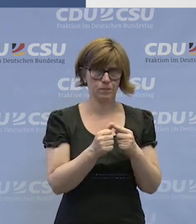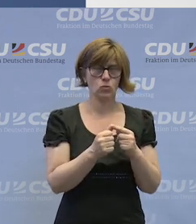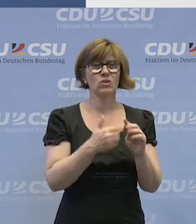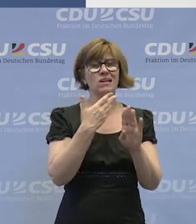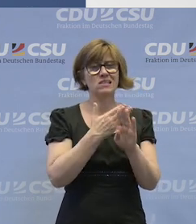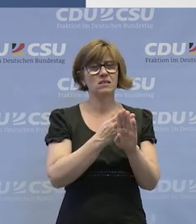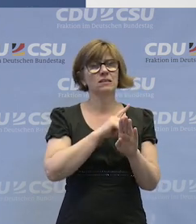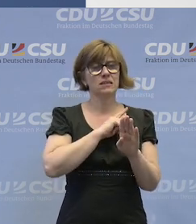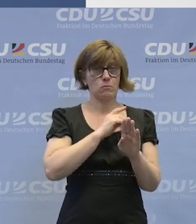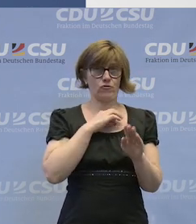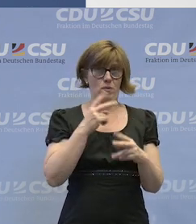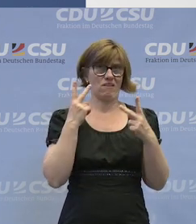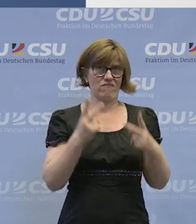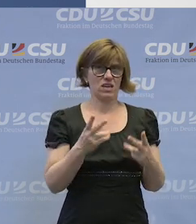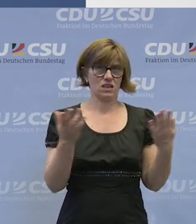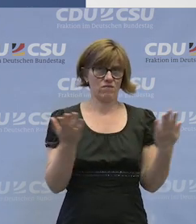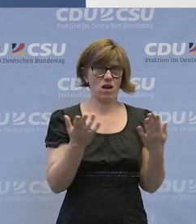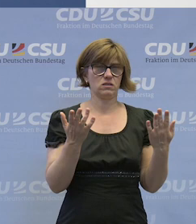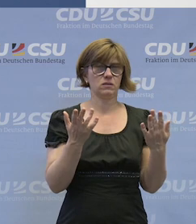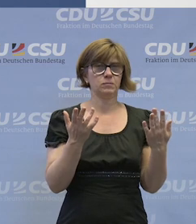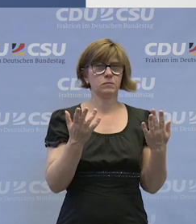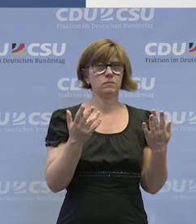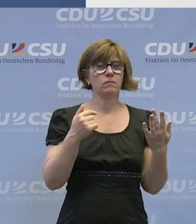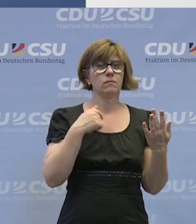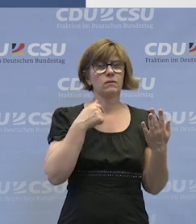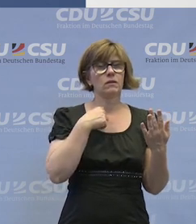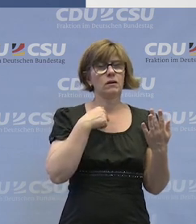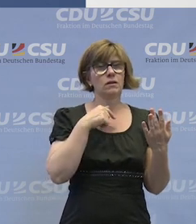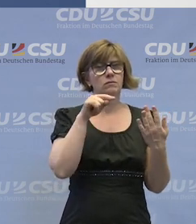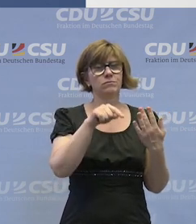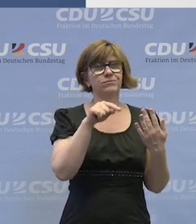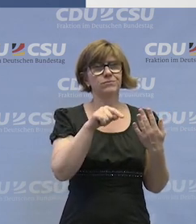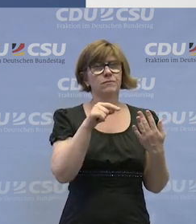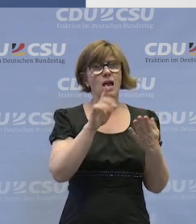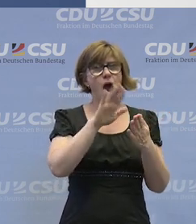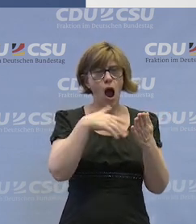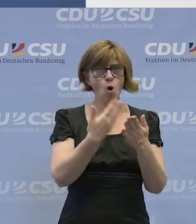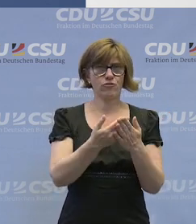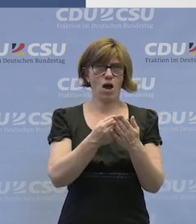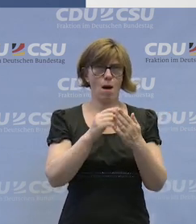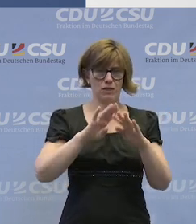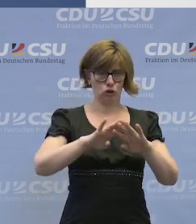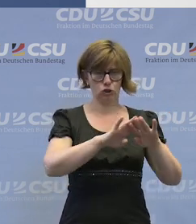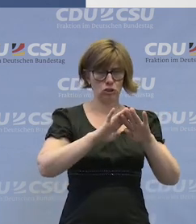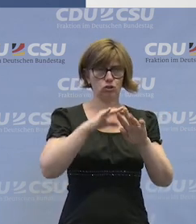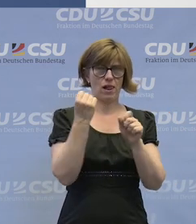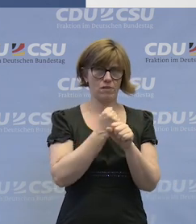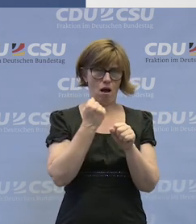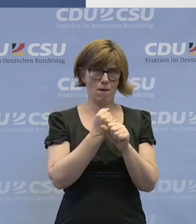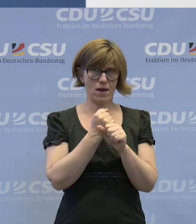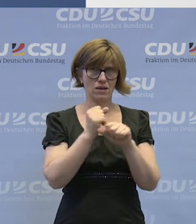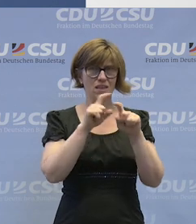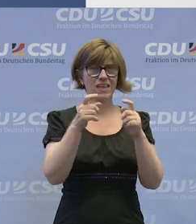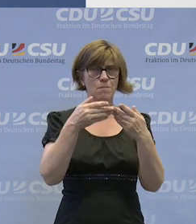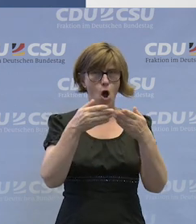war eben auch ganz wichtig, dass man jetzt tatsächlich diese Aufgabe der Schnittstellenarbeit, das